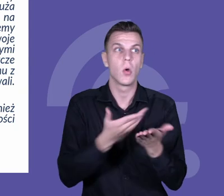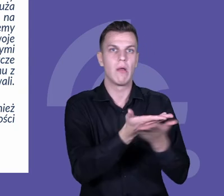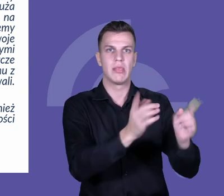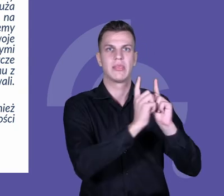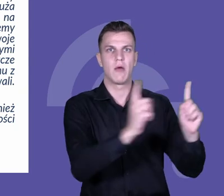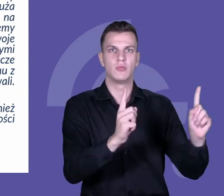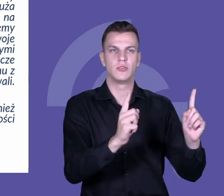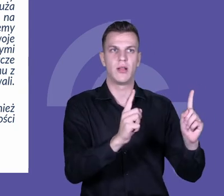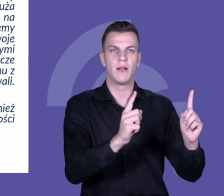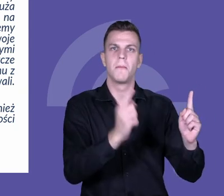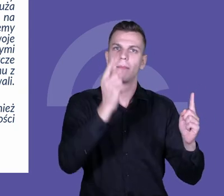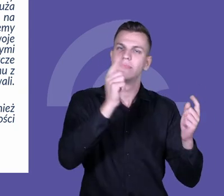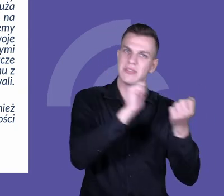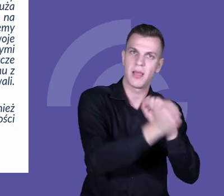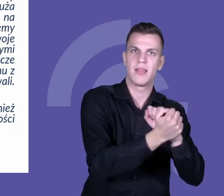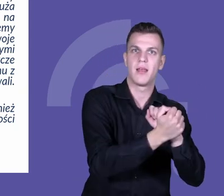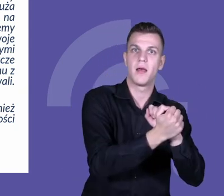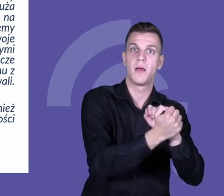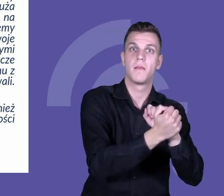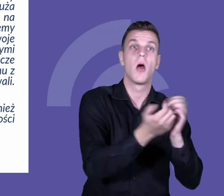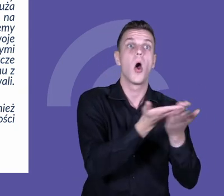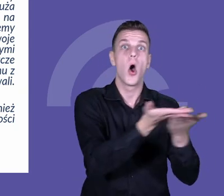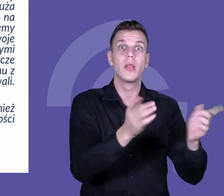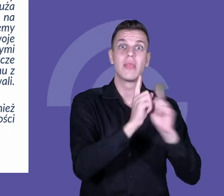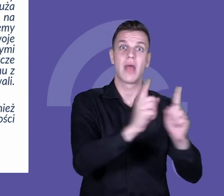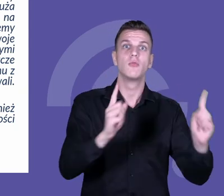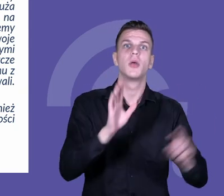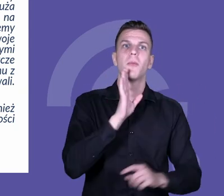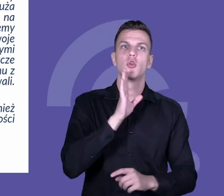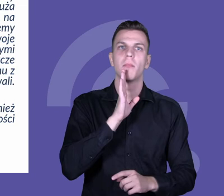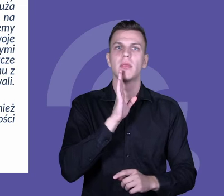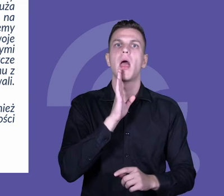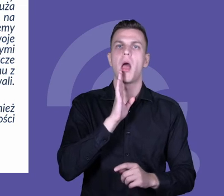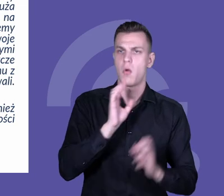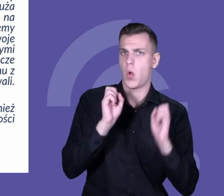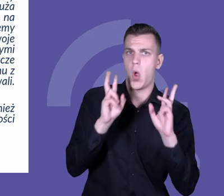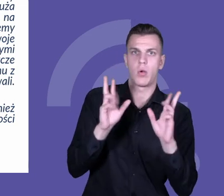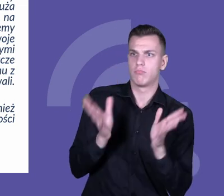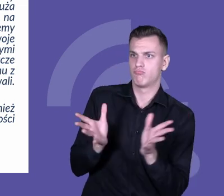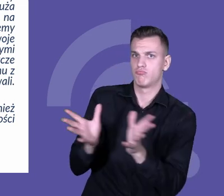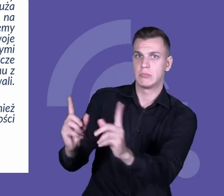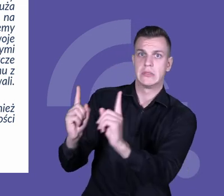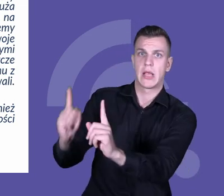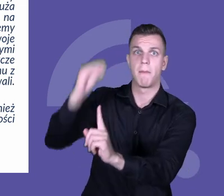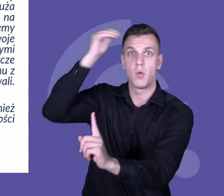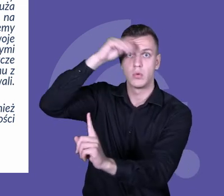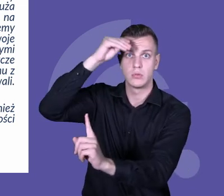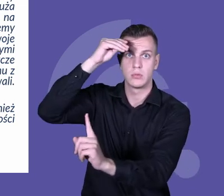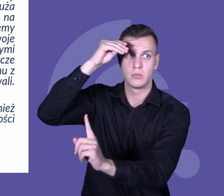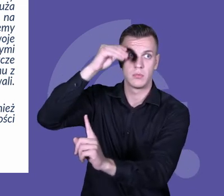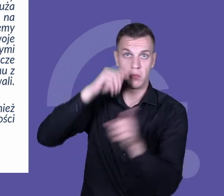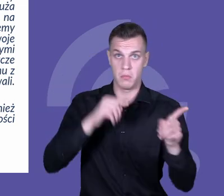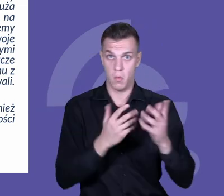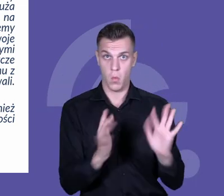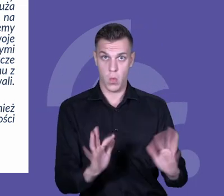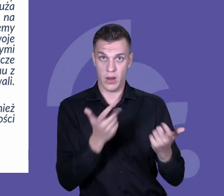wykazywali większą skłonność czy refleksję do tego, żeby oddać uczniom większą odpowiedzialność za naukę, co wcale nie było łatwe i było